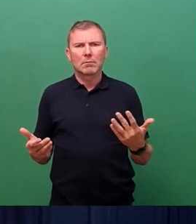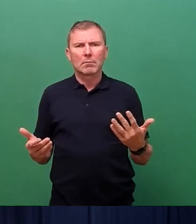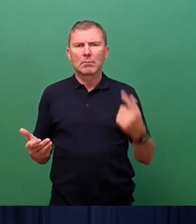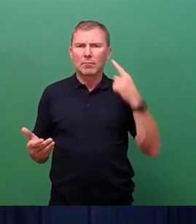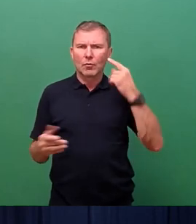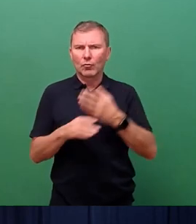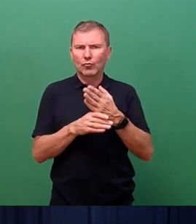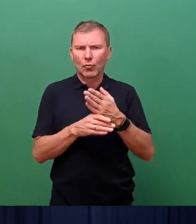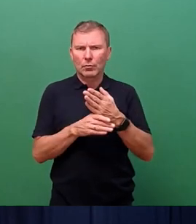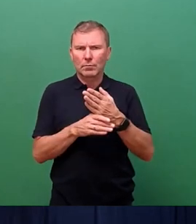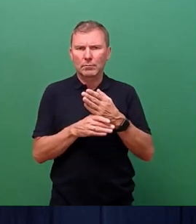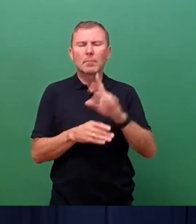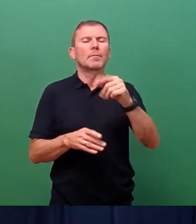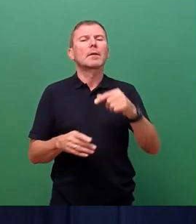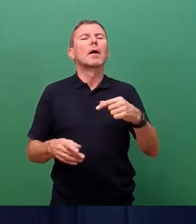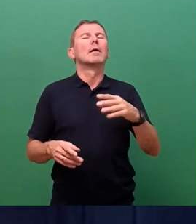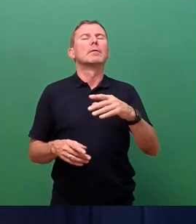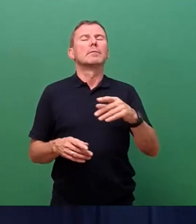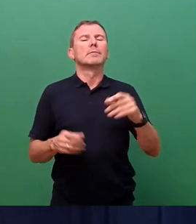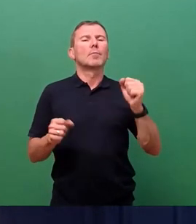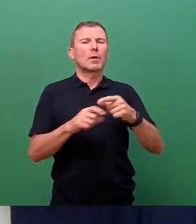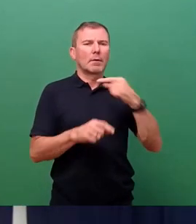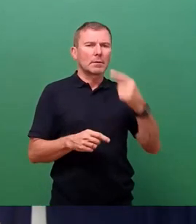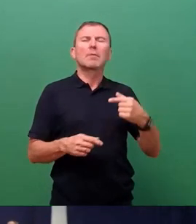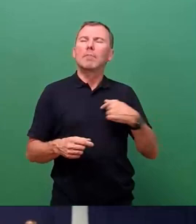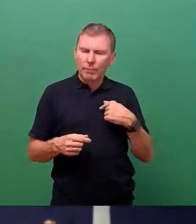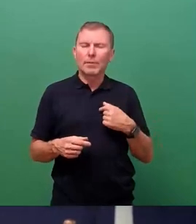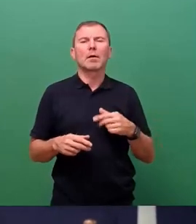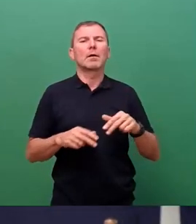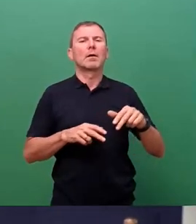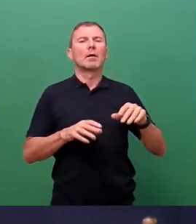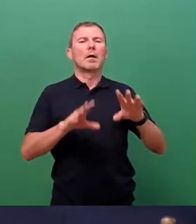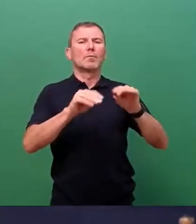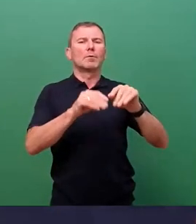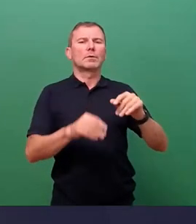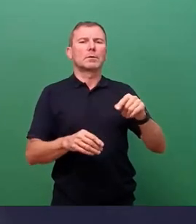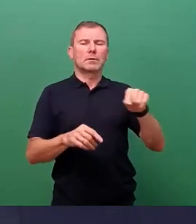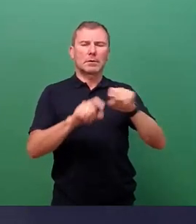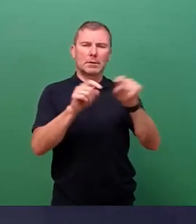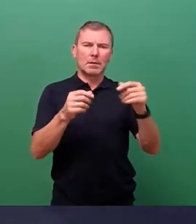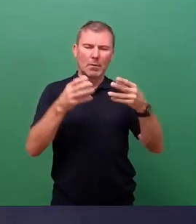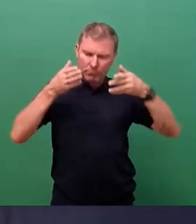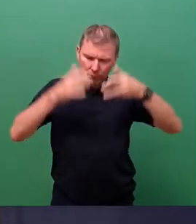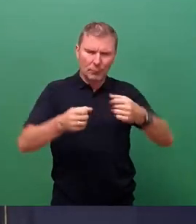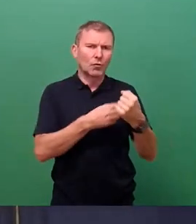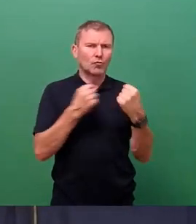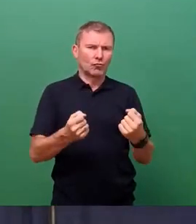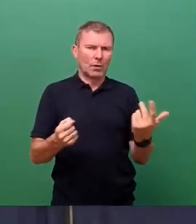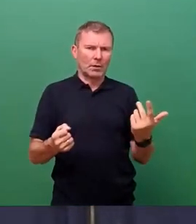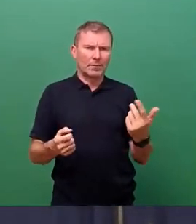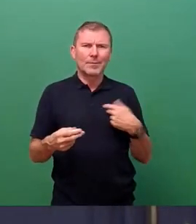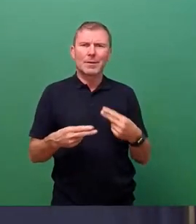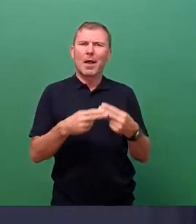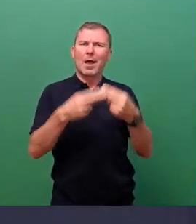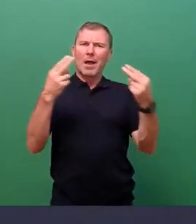Veranstalter beschäftigen wir uns mit der Frage sehr stark, haben ja auch in dem Konzept des Aufbaus da schon